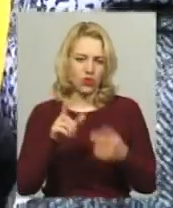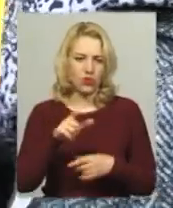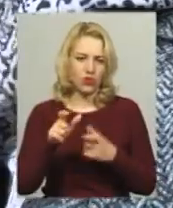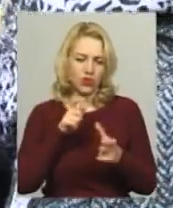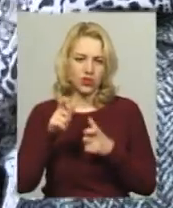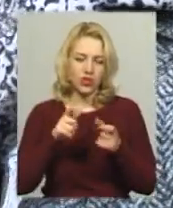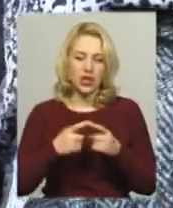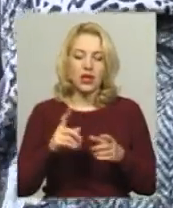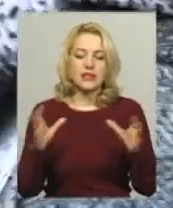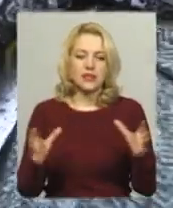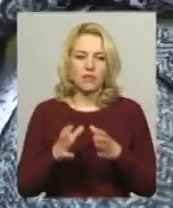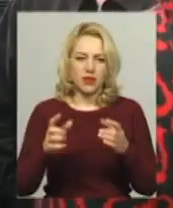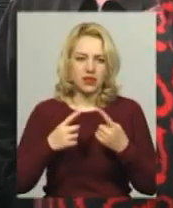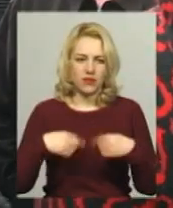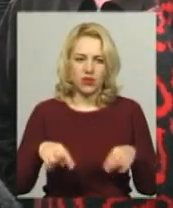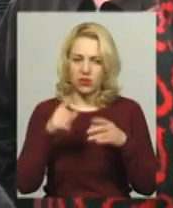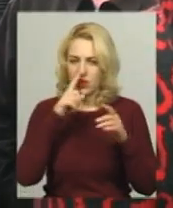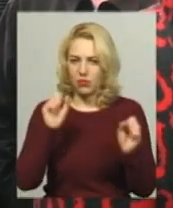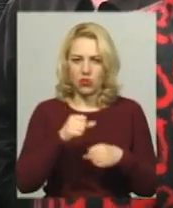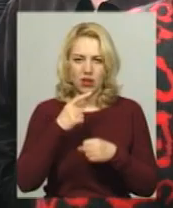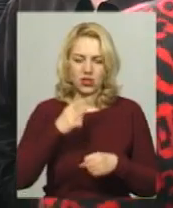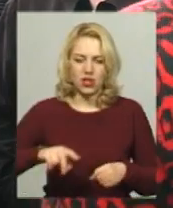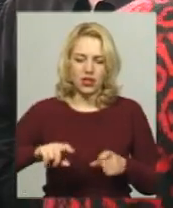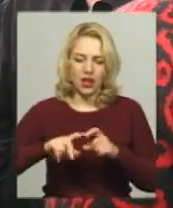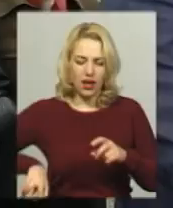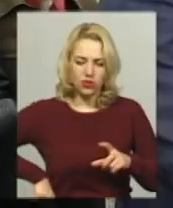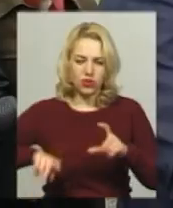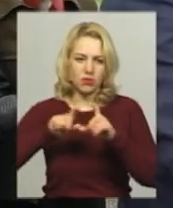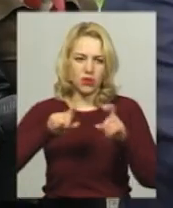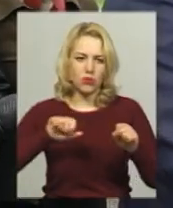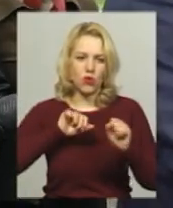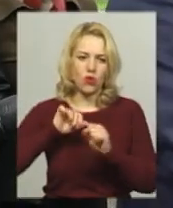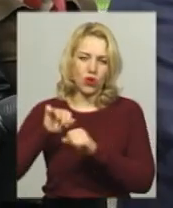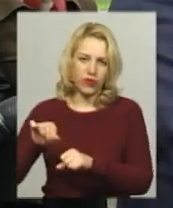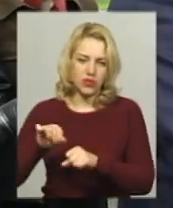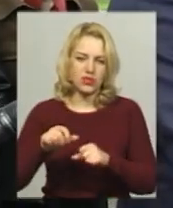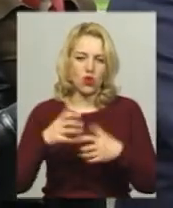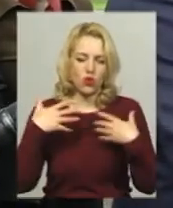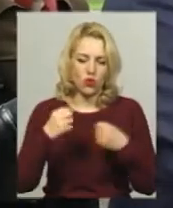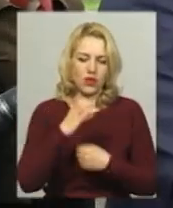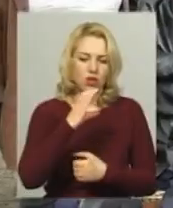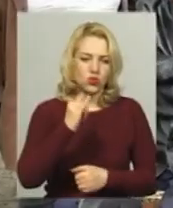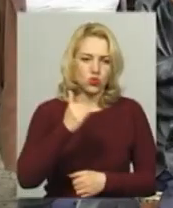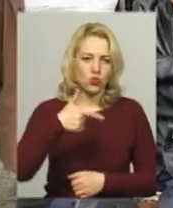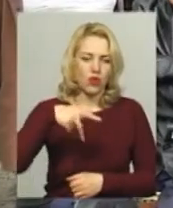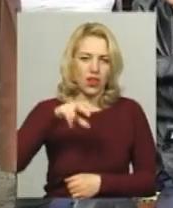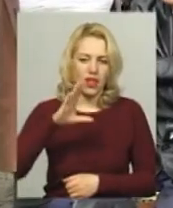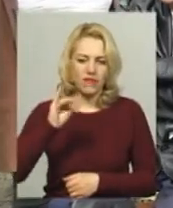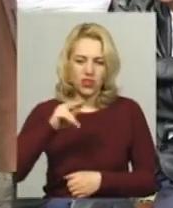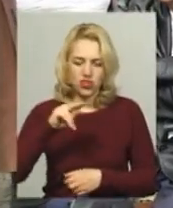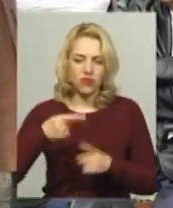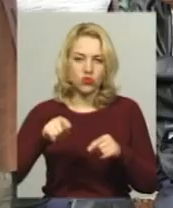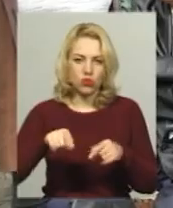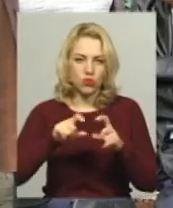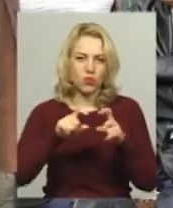Зберегти відділення неможливо, каже директор департаменту охорони здоров'я області Яків Цуглевич. Пояснює, у цьому приміщенні можна створити новий